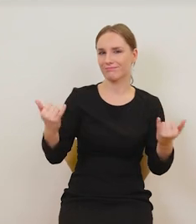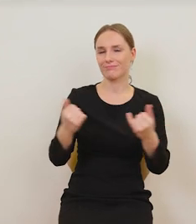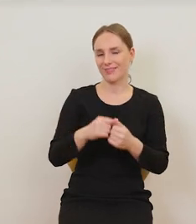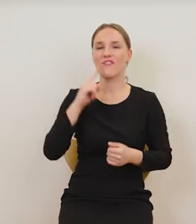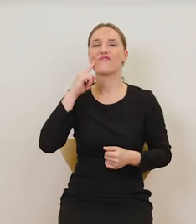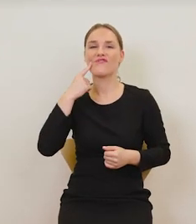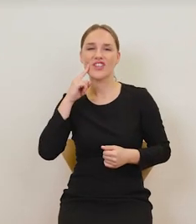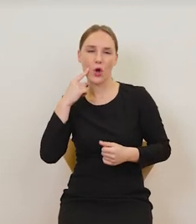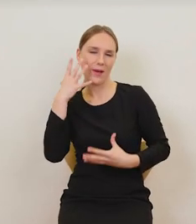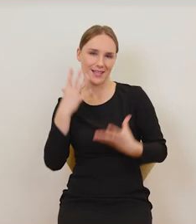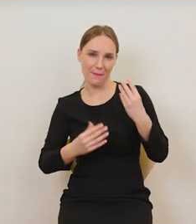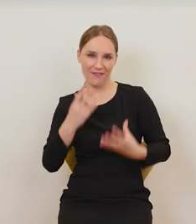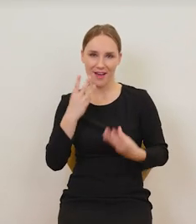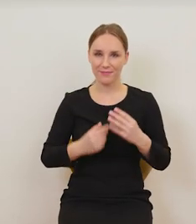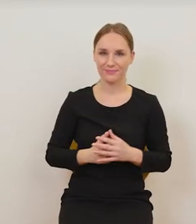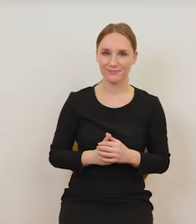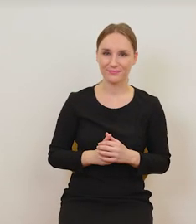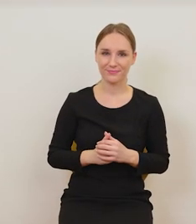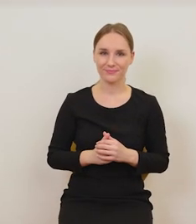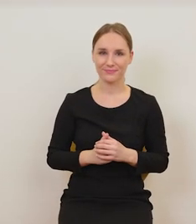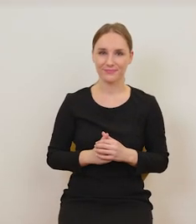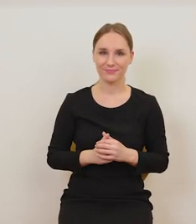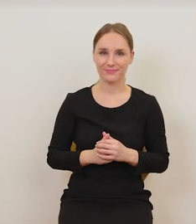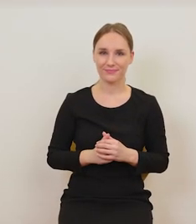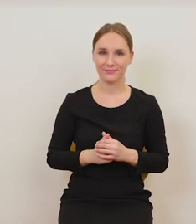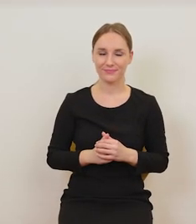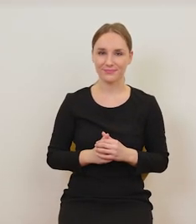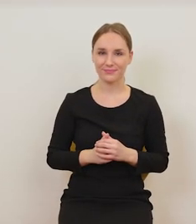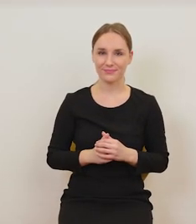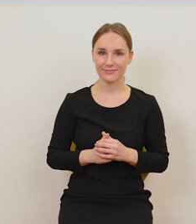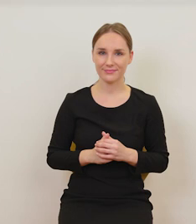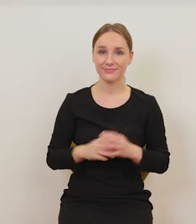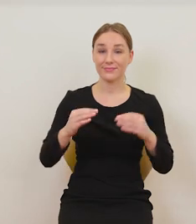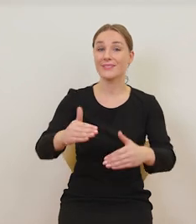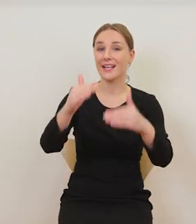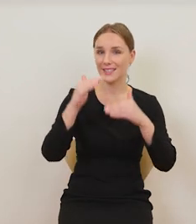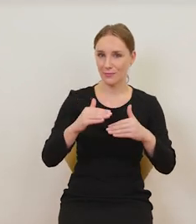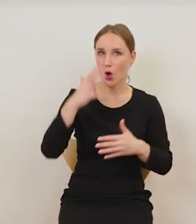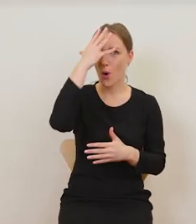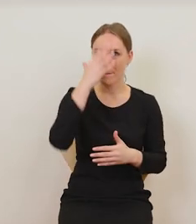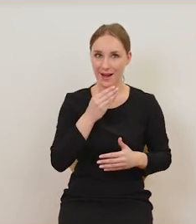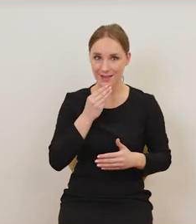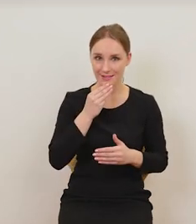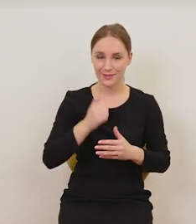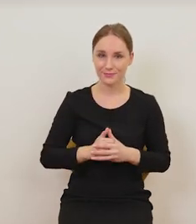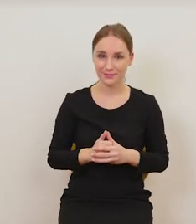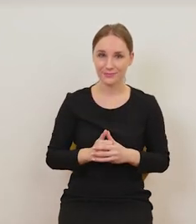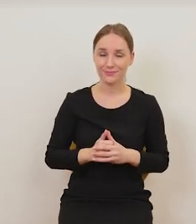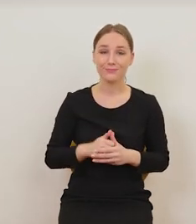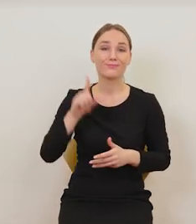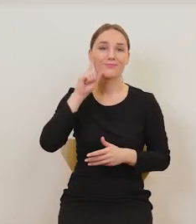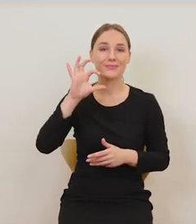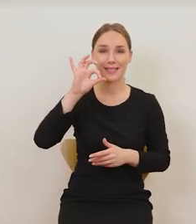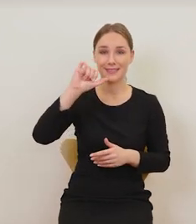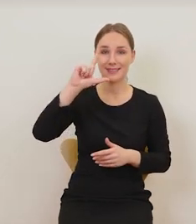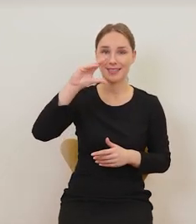wesoła zabawa. Dochodzimy do kolejnego obrazu, gdzie ten Silenius rzeczywiście